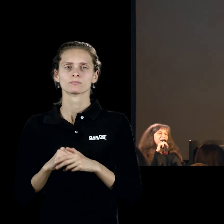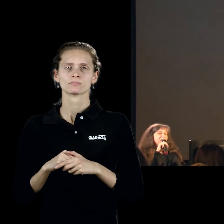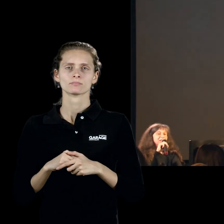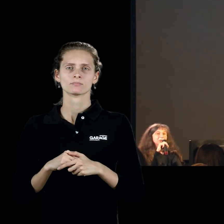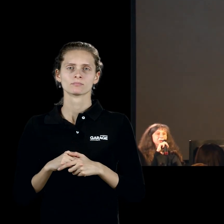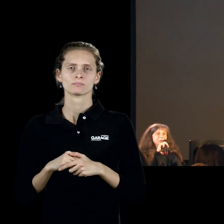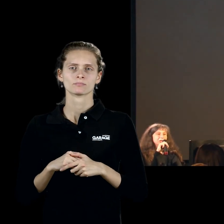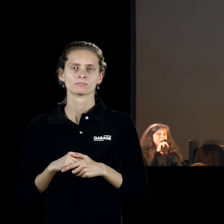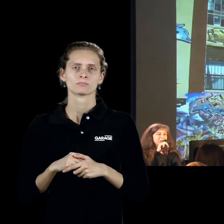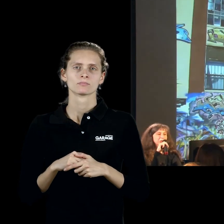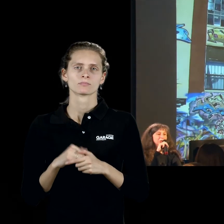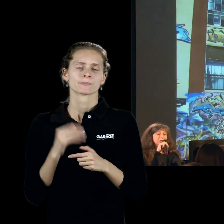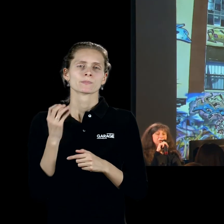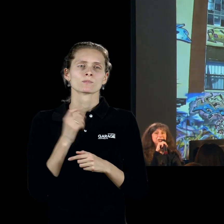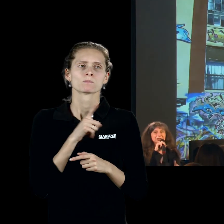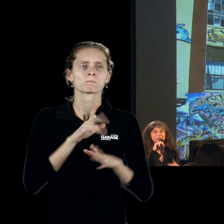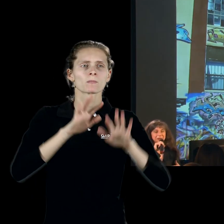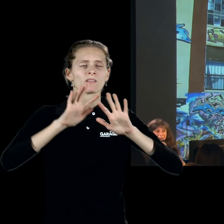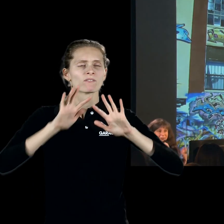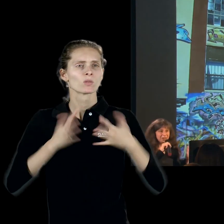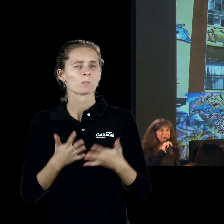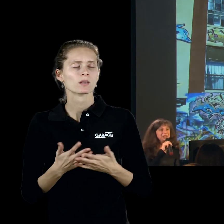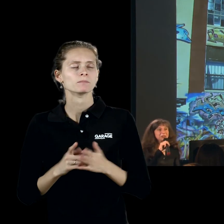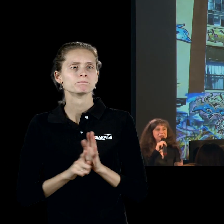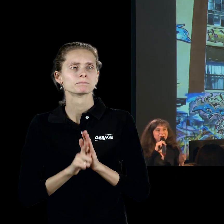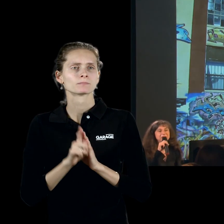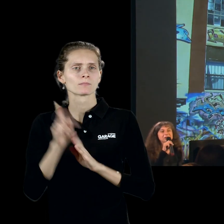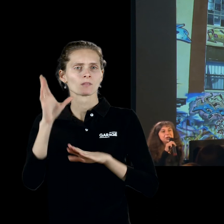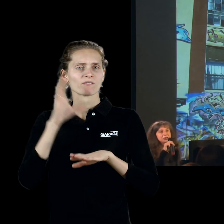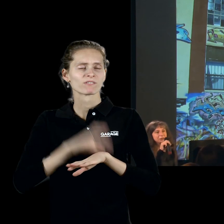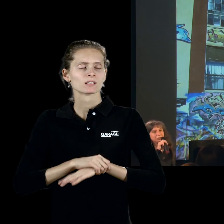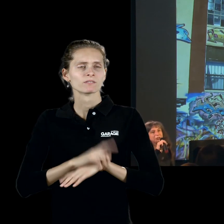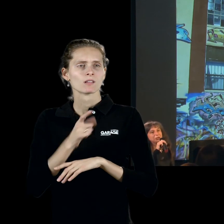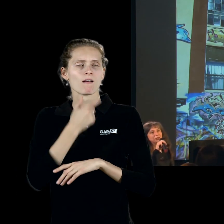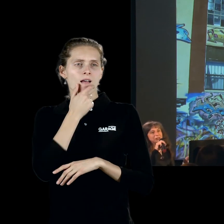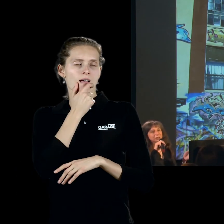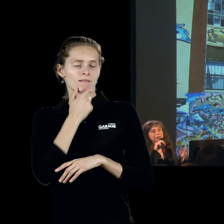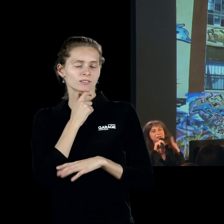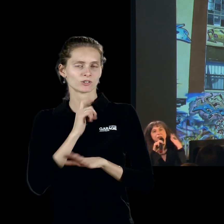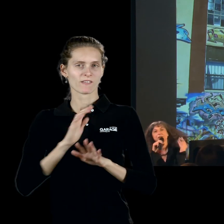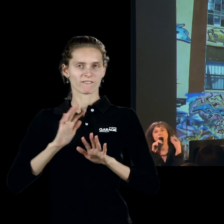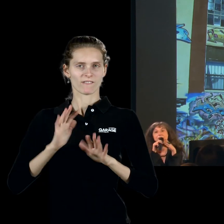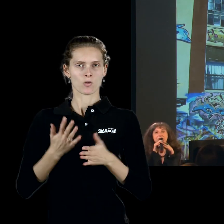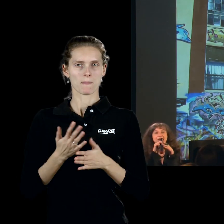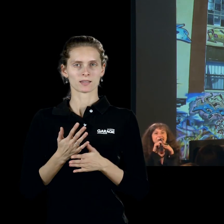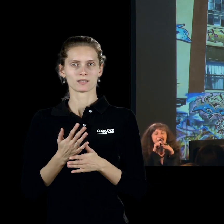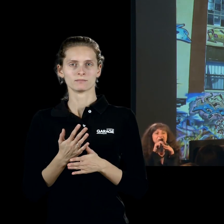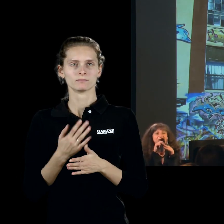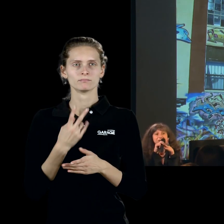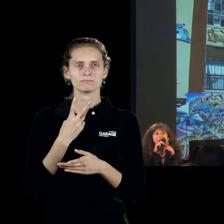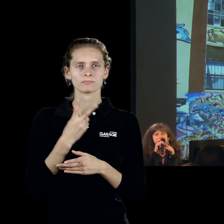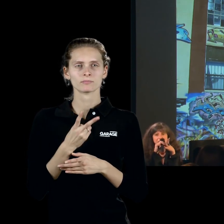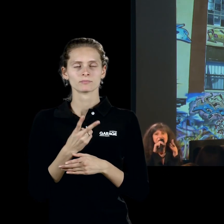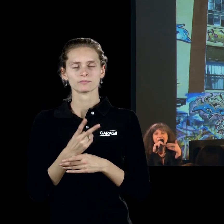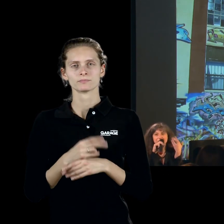Клея. И вот этот феномен, который начинает фиксировать, как эстетический феномен, начинает фиксировать Брасаев,